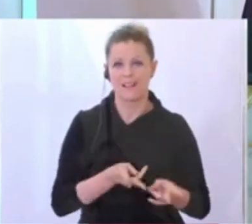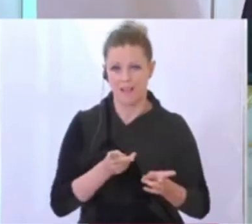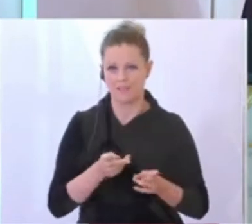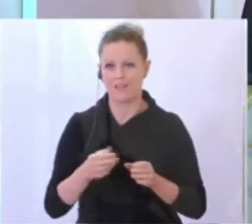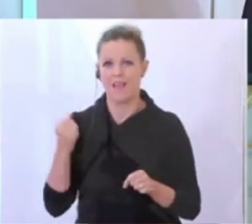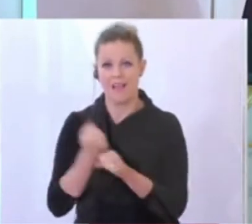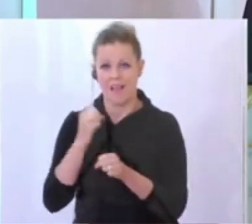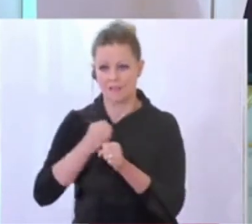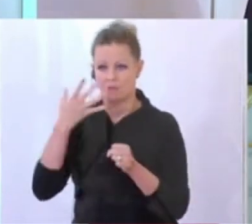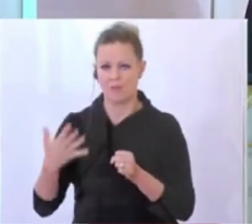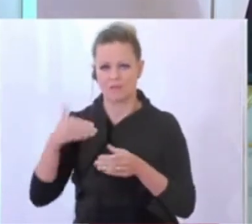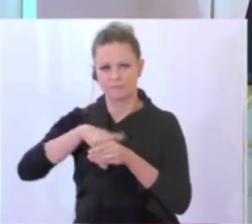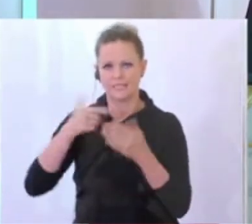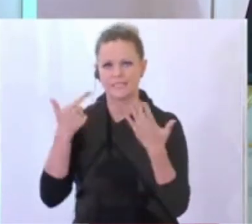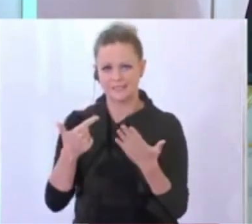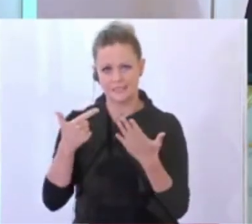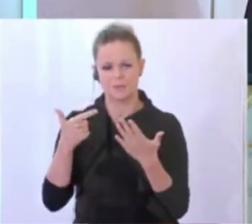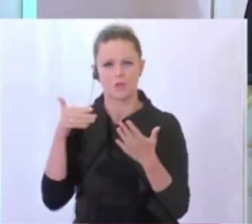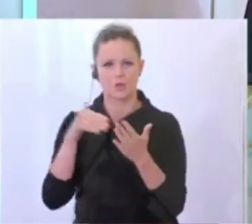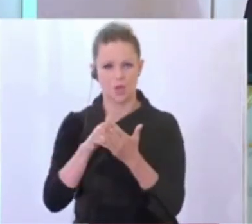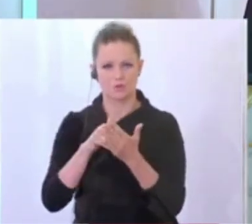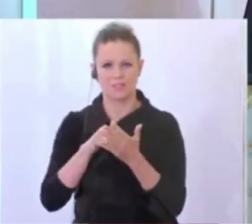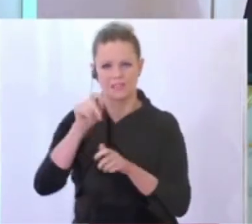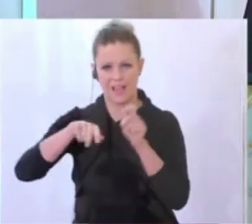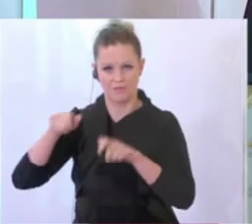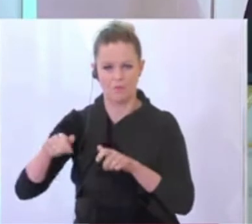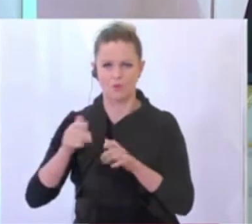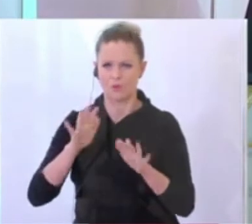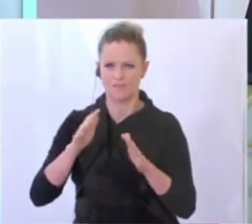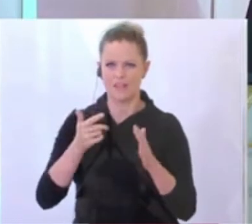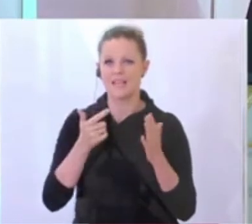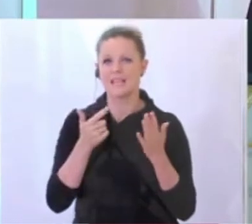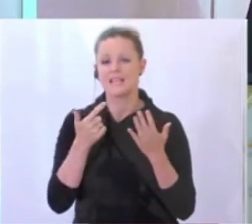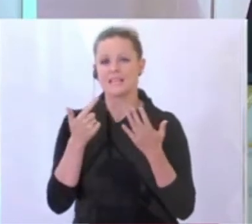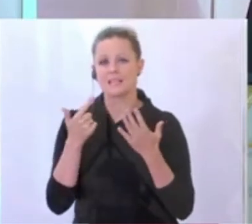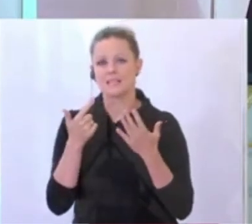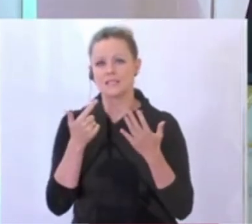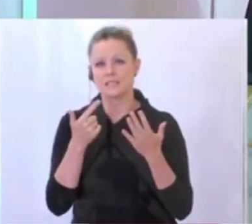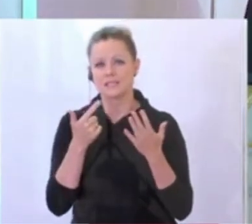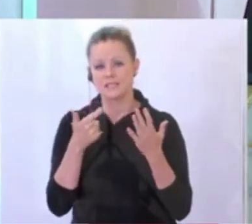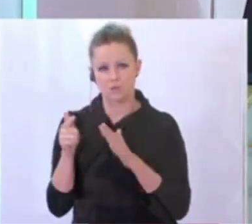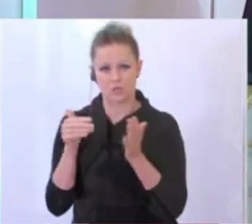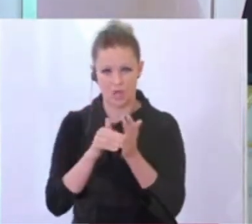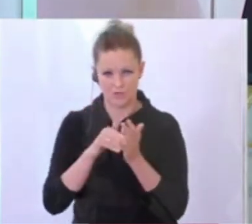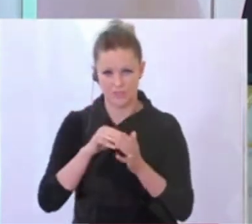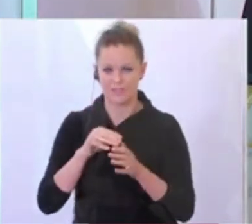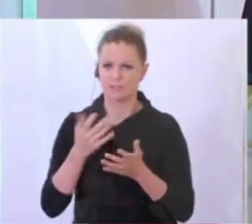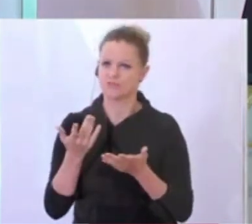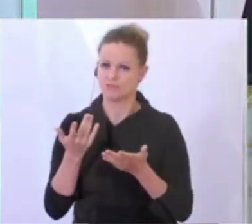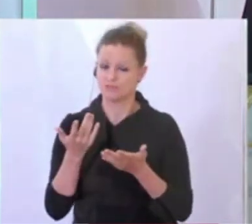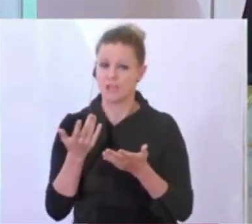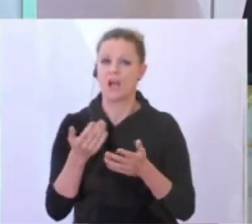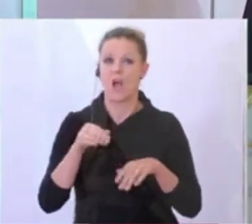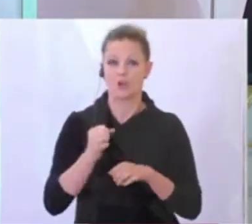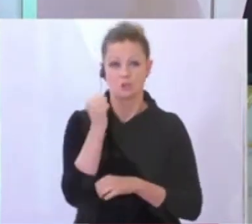knapp 7.000 Einwohnern bis zu 700.000 Euro. Die Stadt Steier beispielsweise mit knapp 40.000 bis zu 4